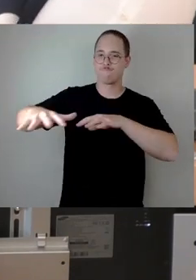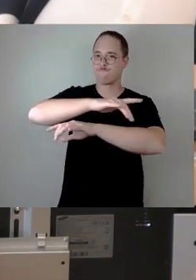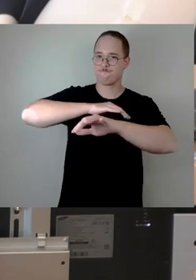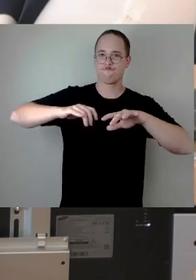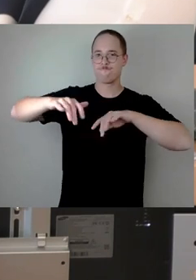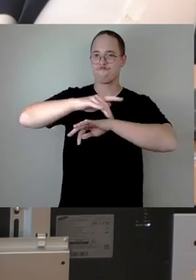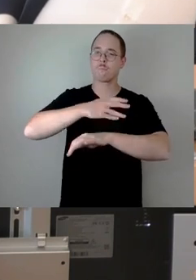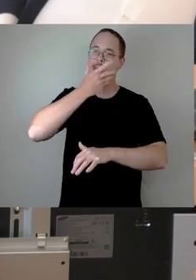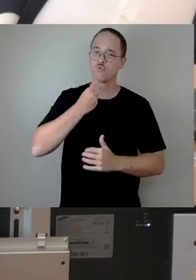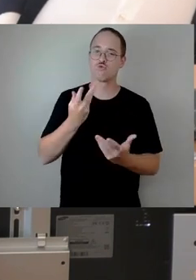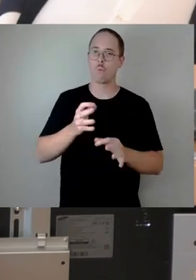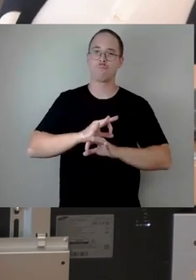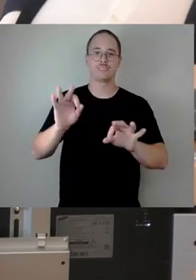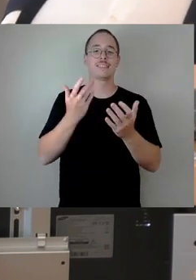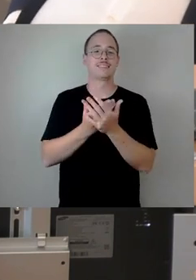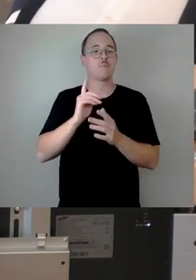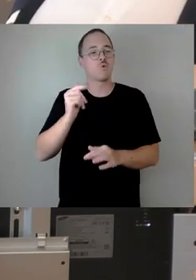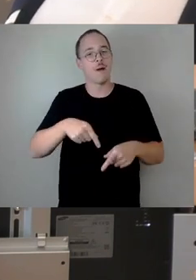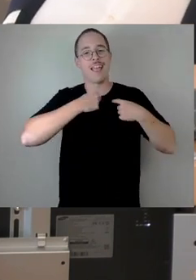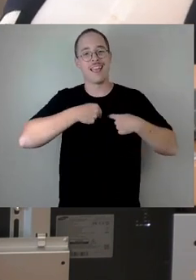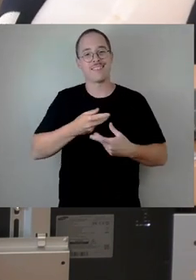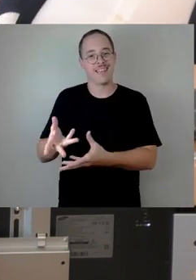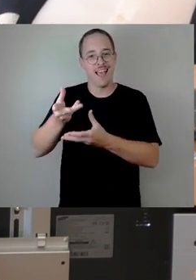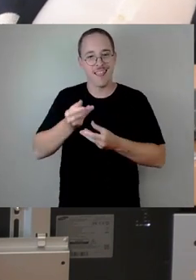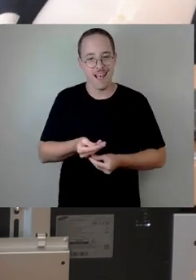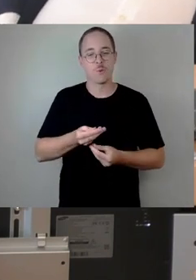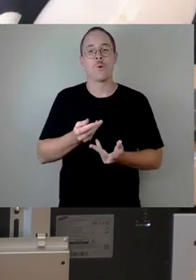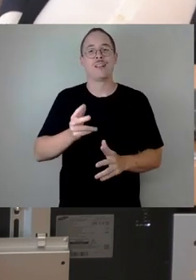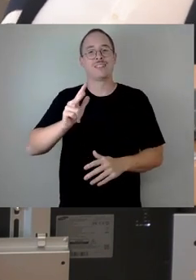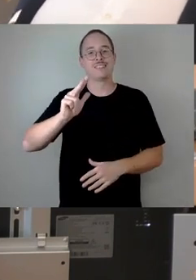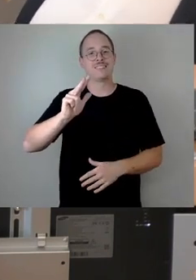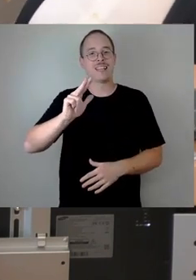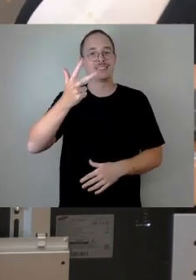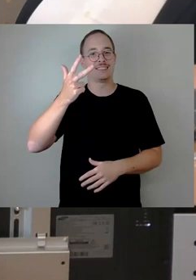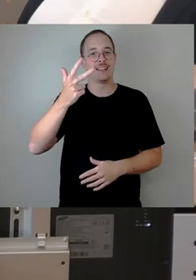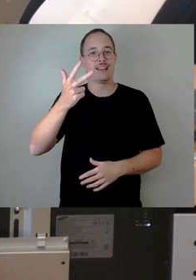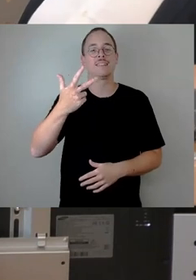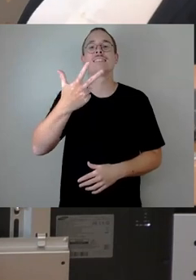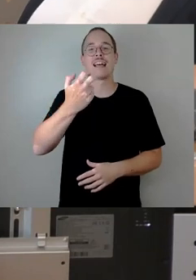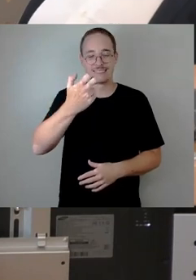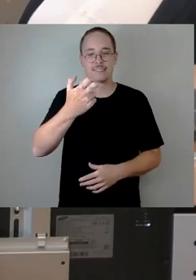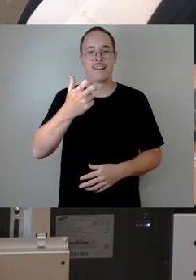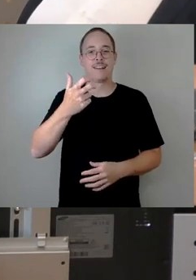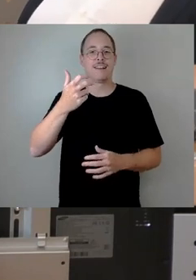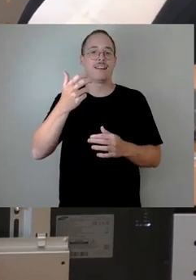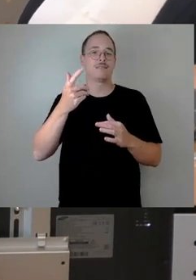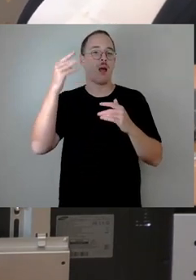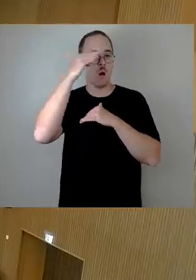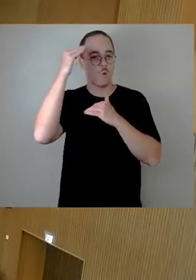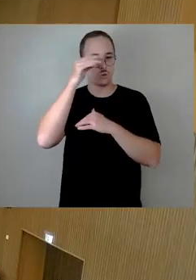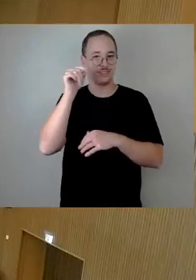Sinne nochmal herzliche Einladung am 30.08. zur Heinz-Steier-Stadion-Einweihung zu kommen. Vielen Dank.